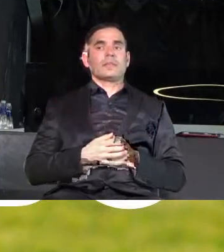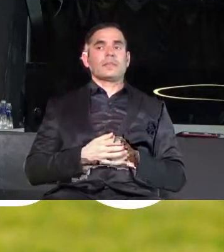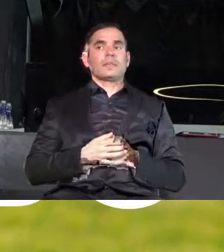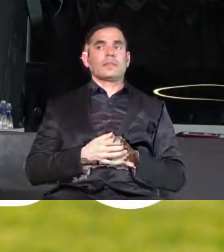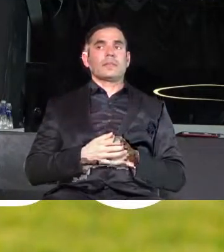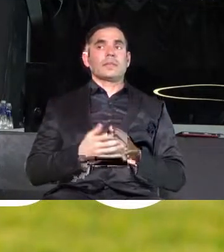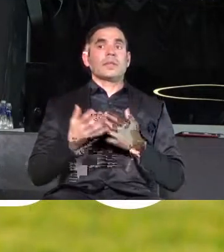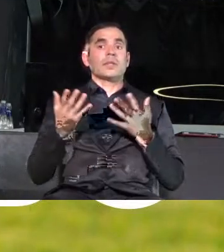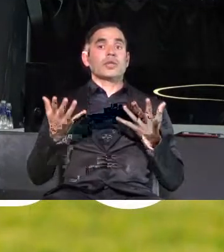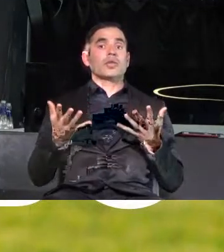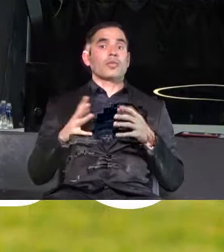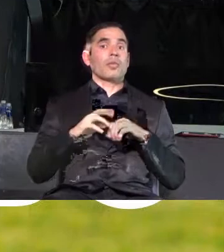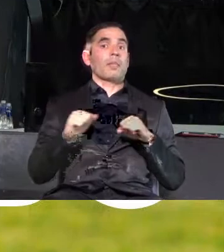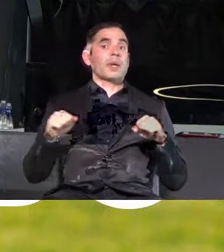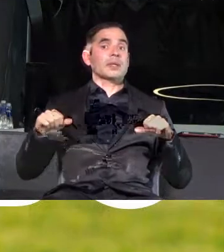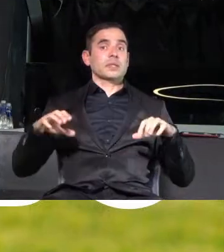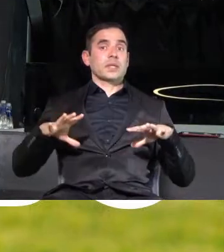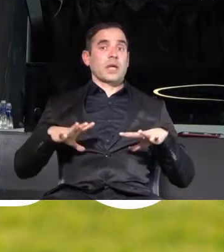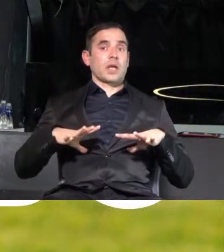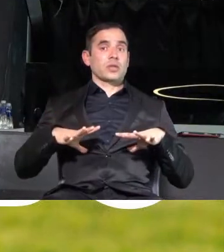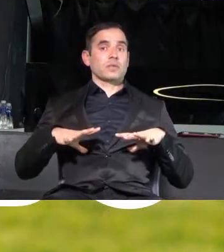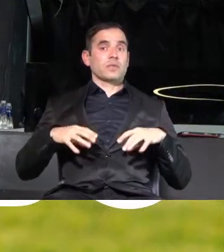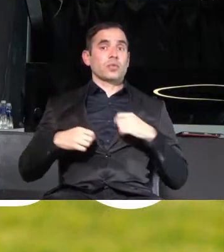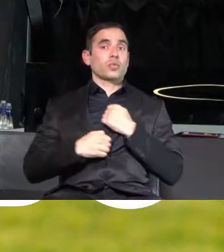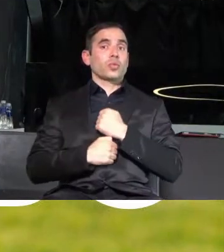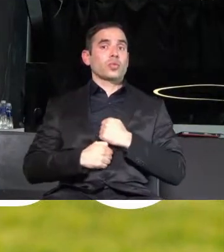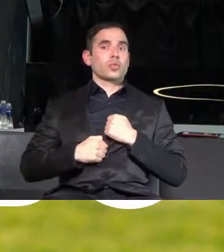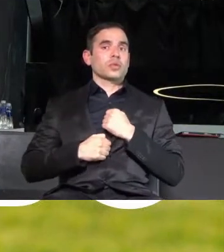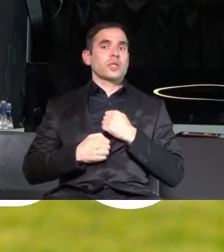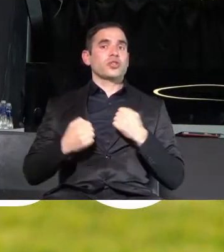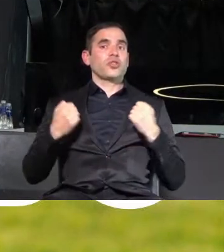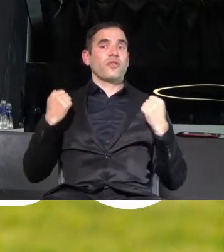Защото безгражданство трудно се живее.